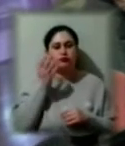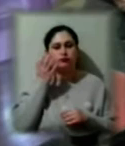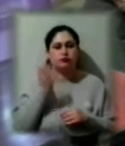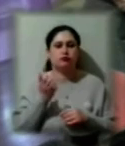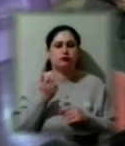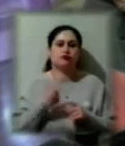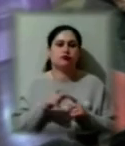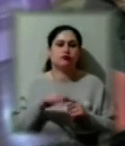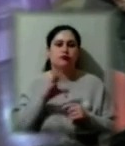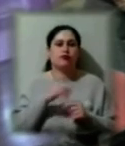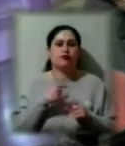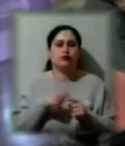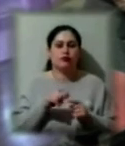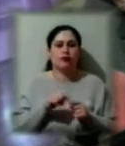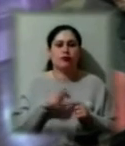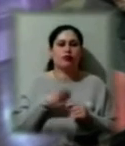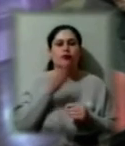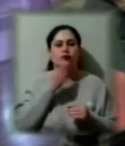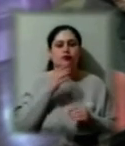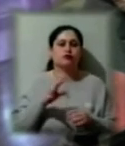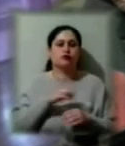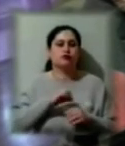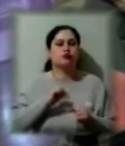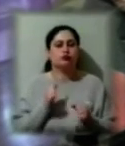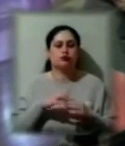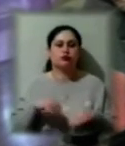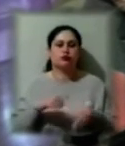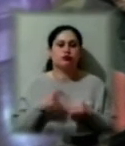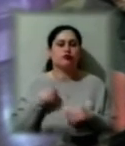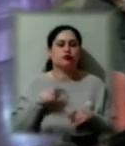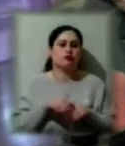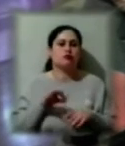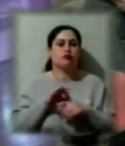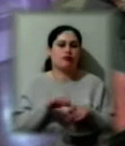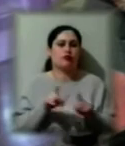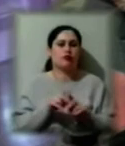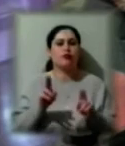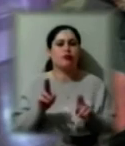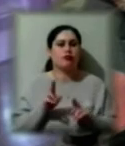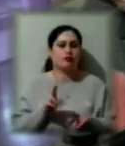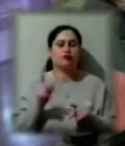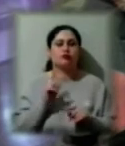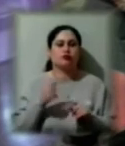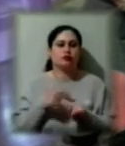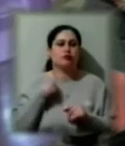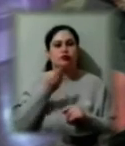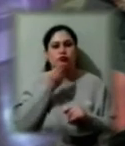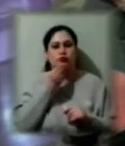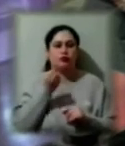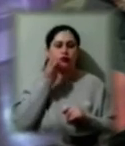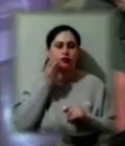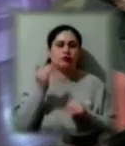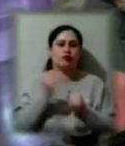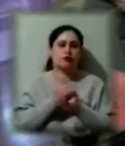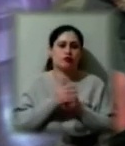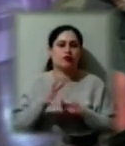снідаємо дружною родиною. Якось в нас так заведено, що ми снідаємо, обідаємо, вечерюємо